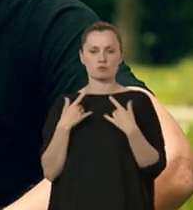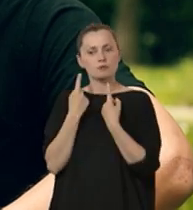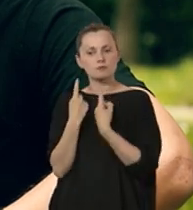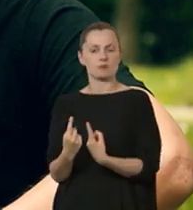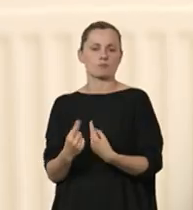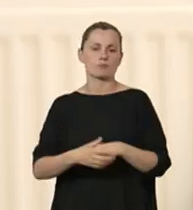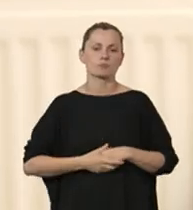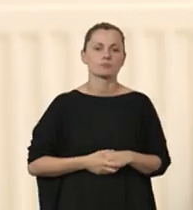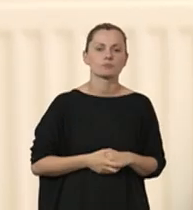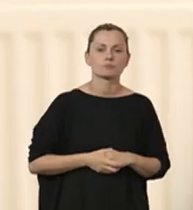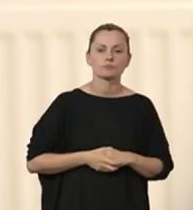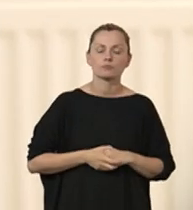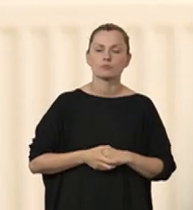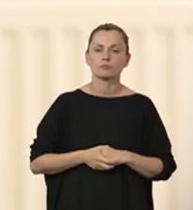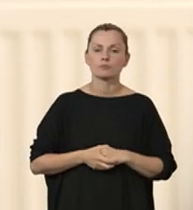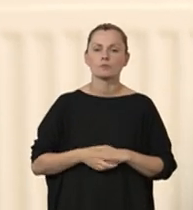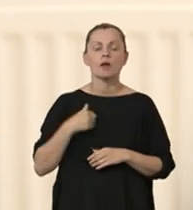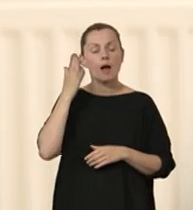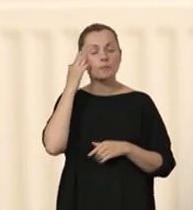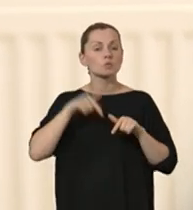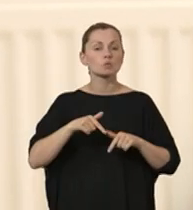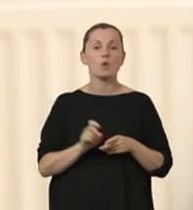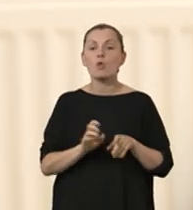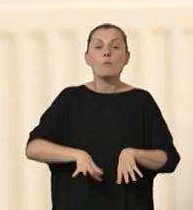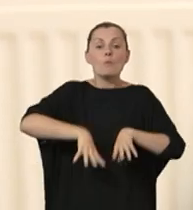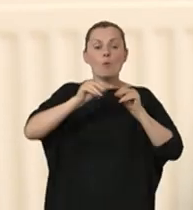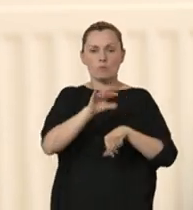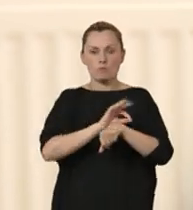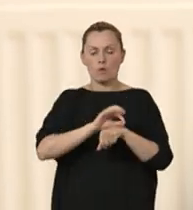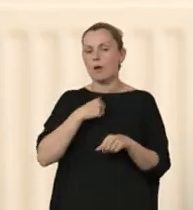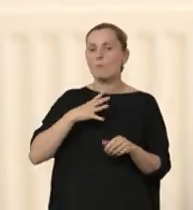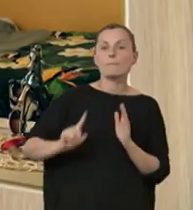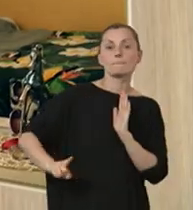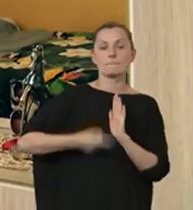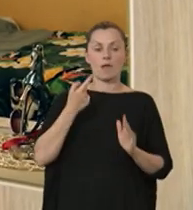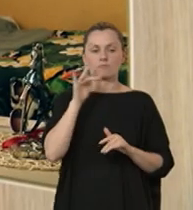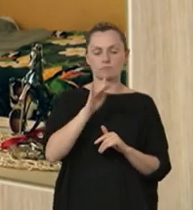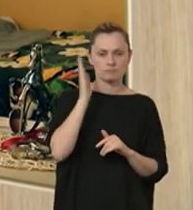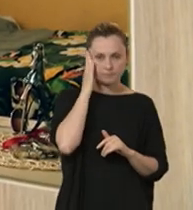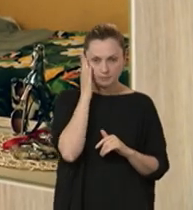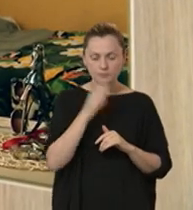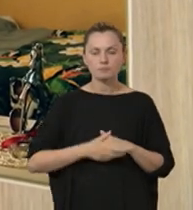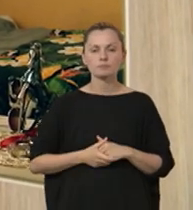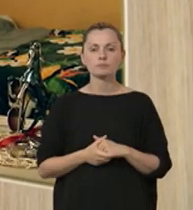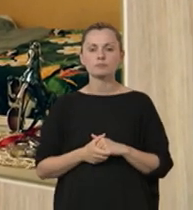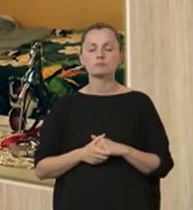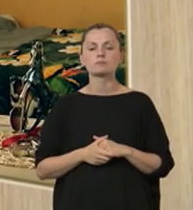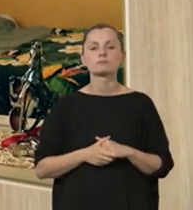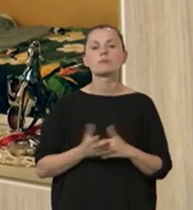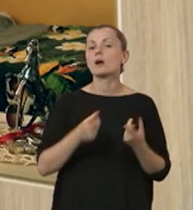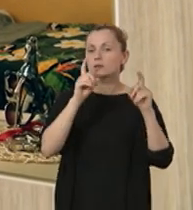samodzielnego. Mieszkam tu od początku projektu. Byłam pierwszą lokatorką tego mieszkania.